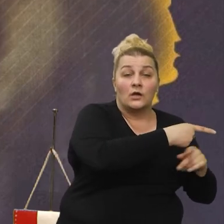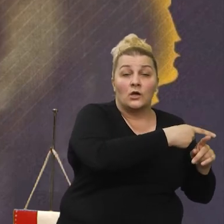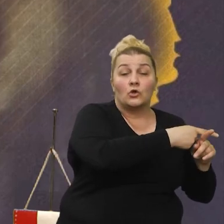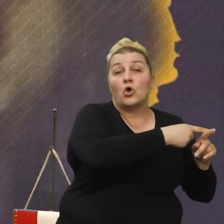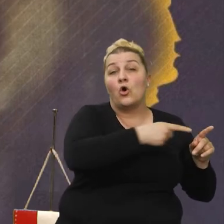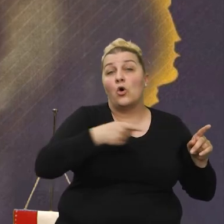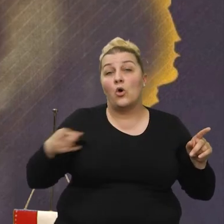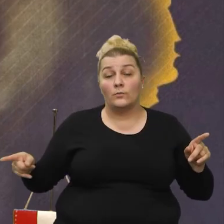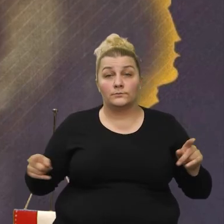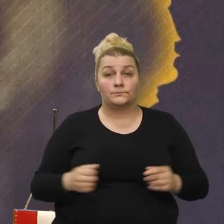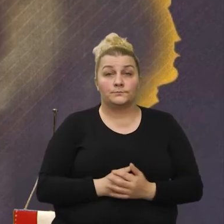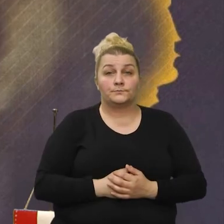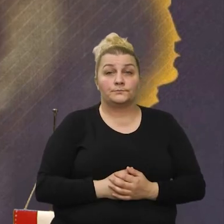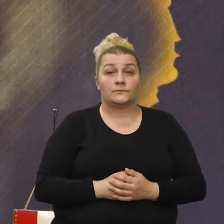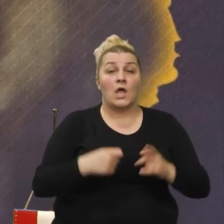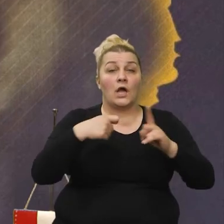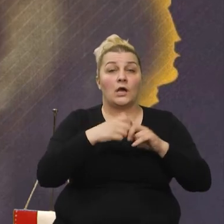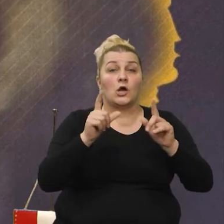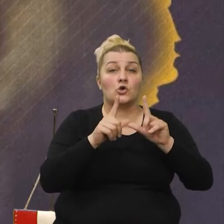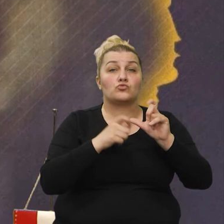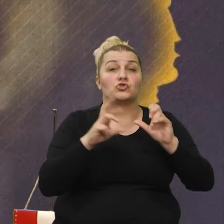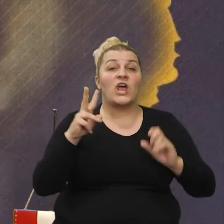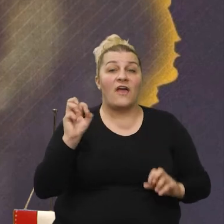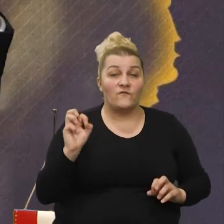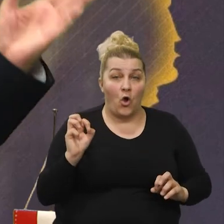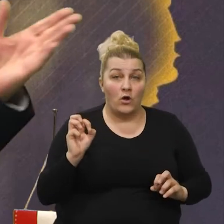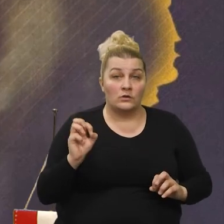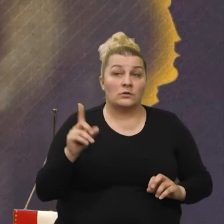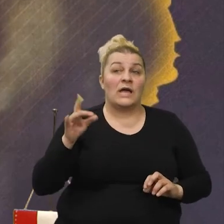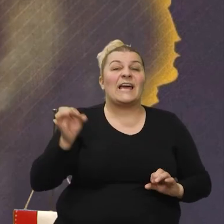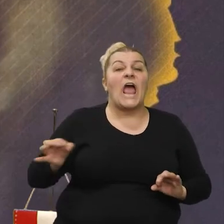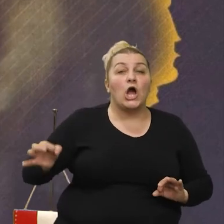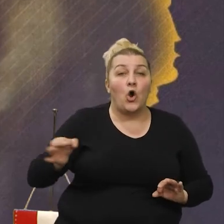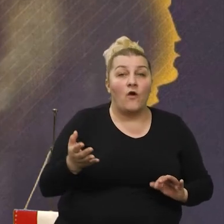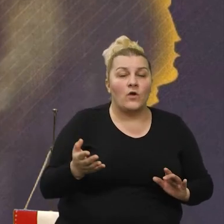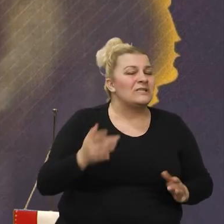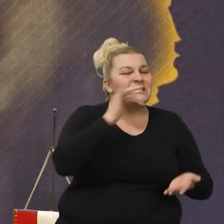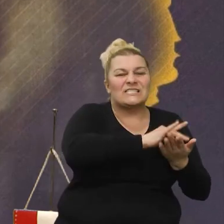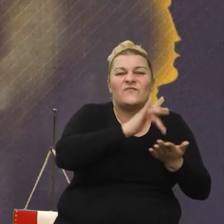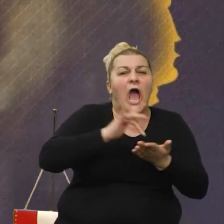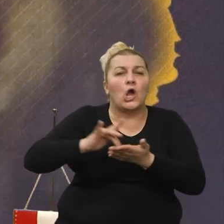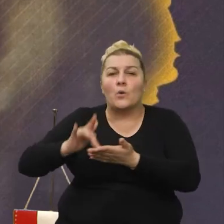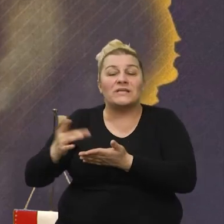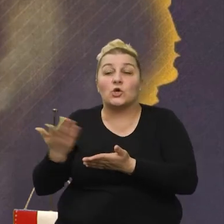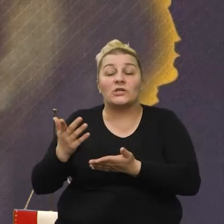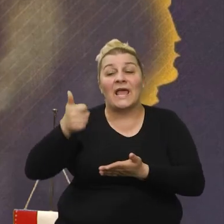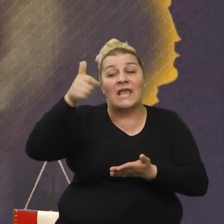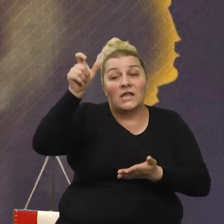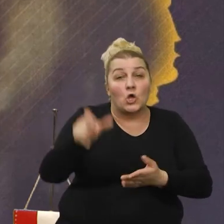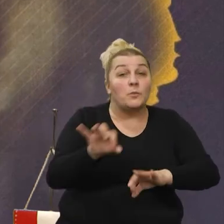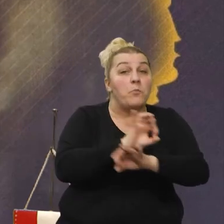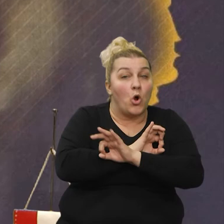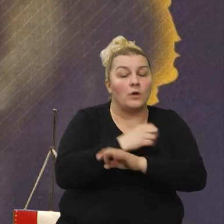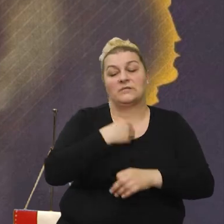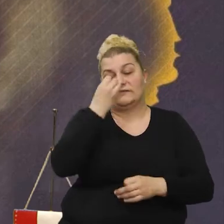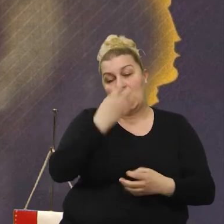do Kruševa, do Grahova. Na svakom mjestu gdje je Hrvatski branitelj poginuo, mi